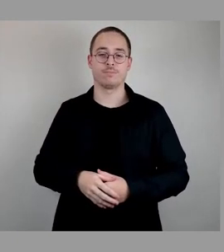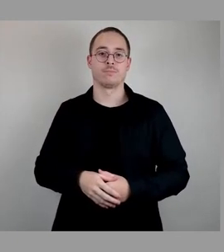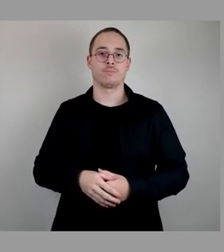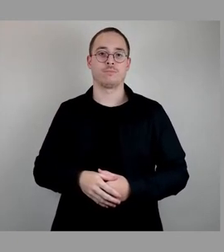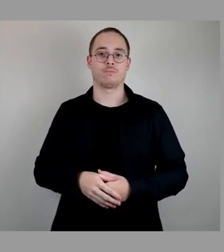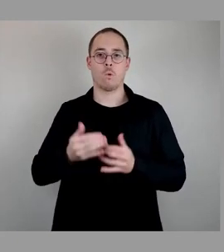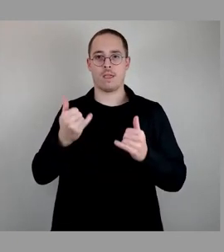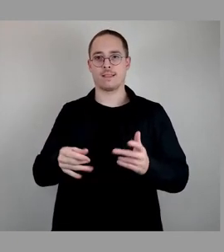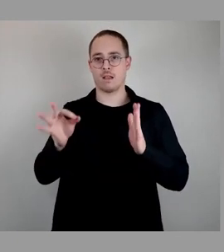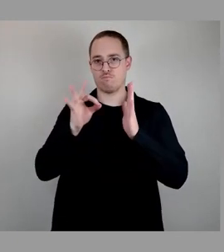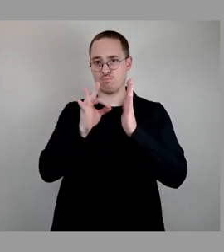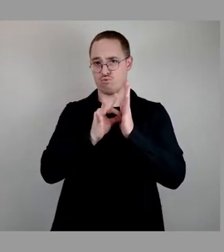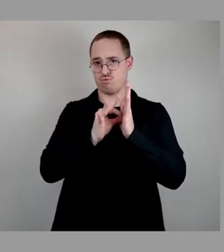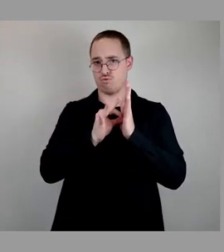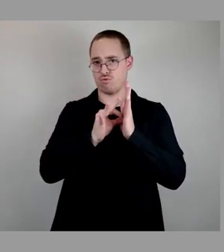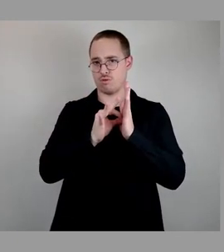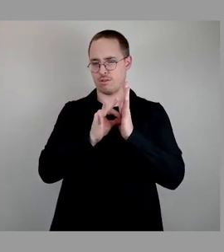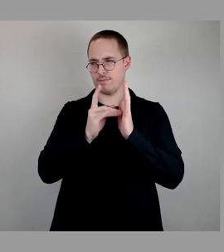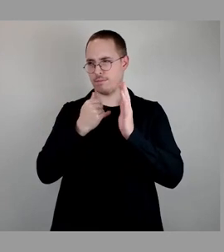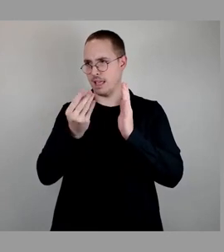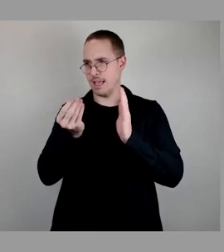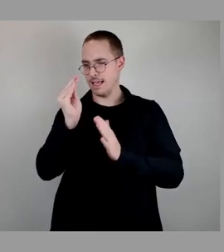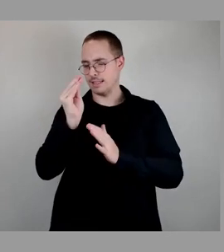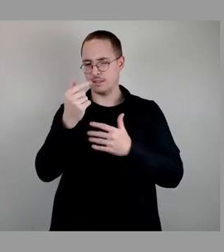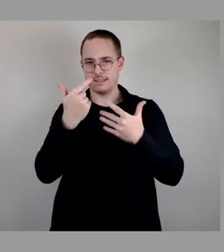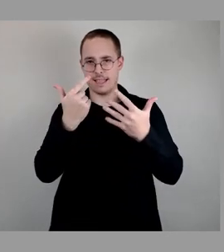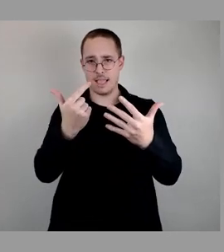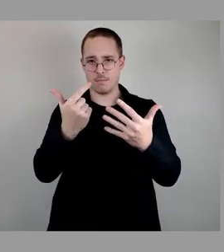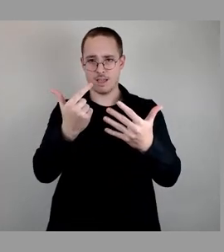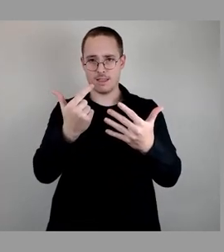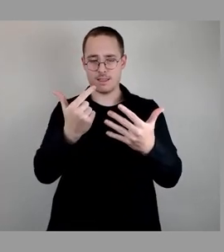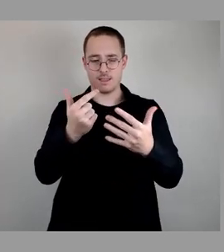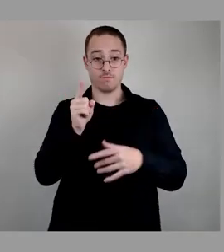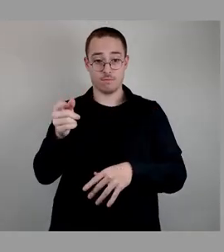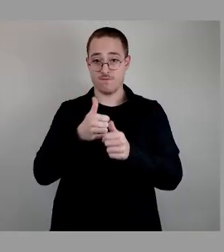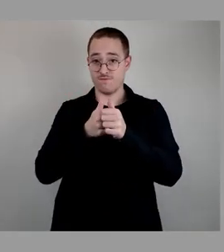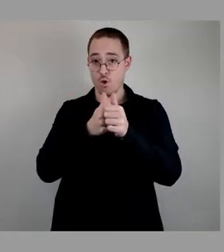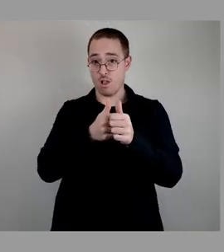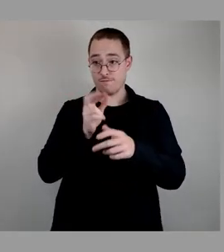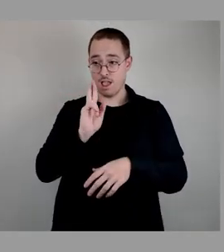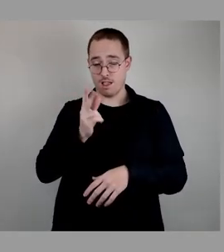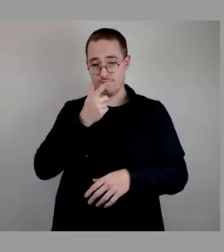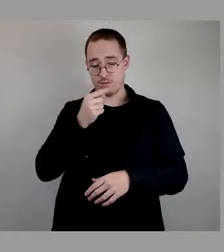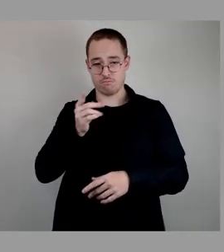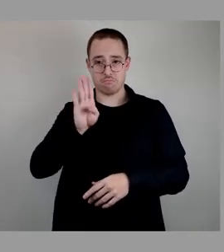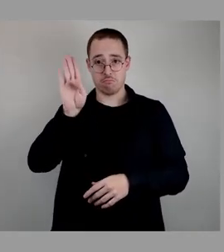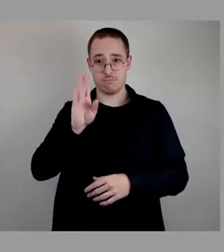dem Punkt ergänzt 7. Wer dem folgen möchte, den bitte ich jetzt um das Stimmzeichen.